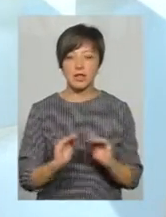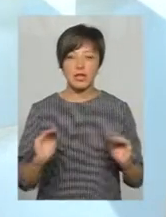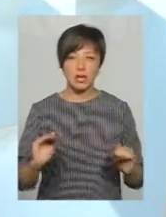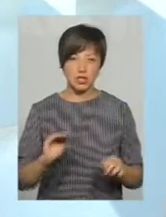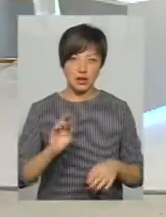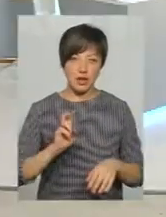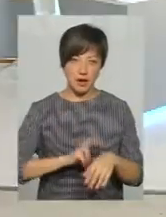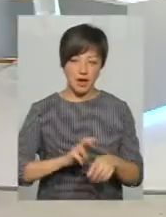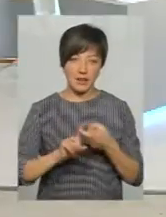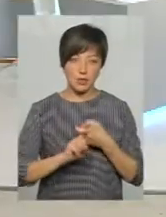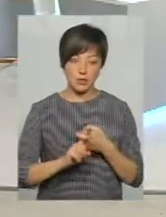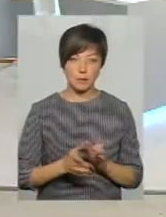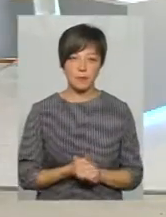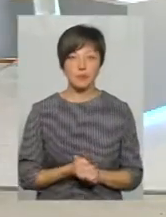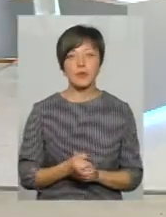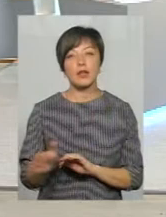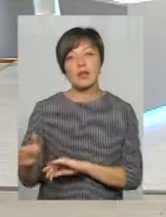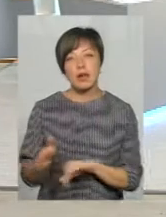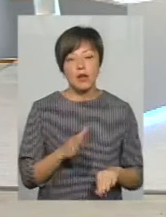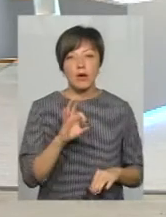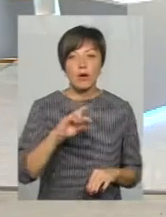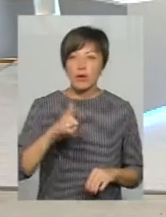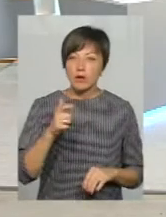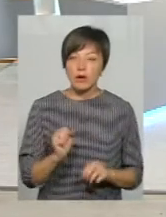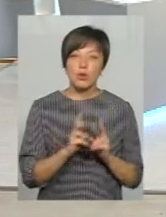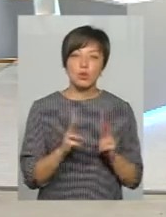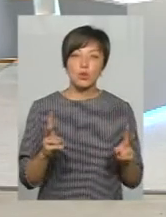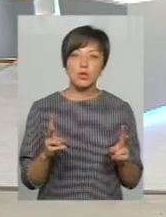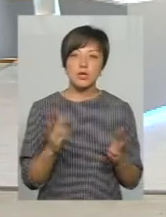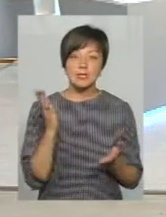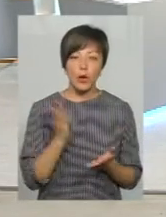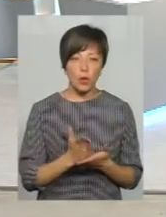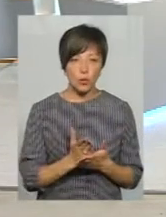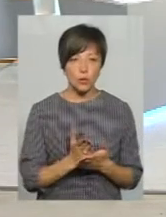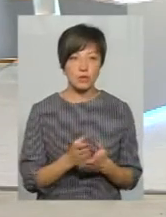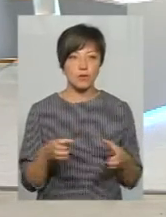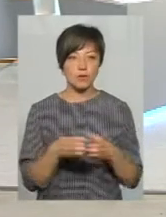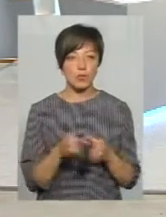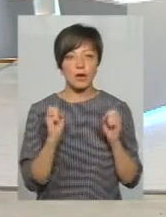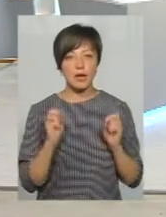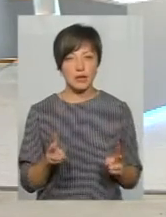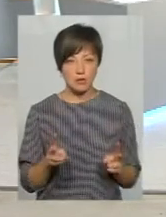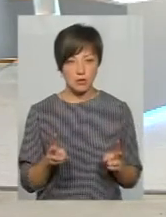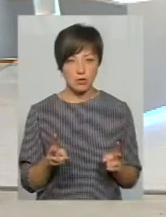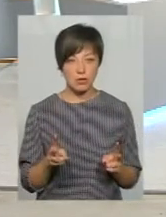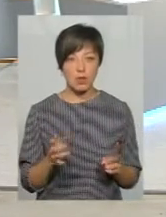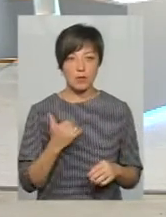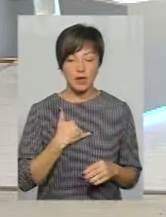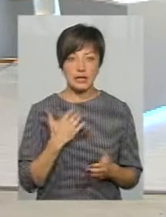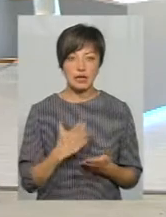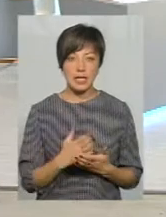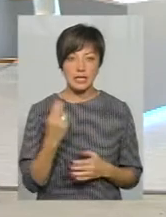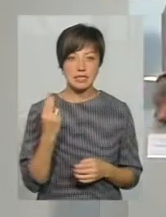інфекціоніст. Пані Ольга, але все ж таки, хто знаходиться у групі ризику? От в мене є